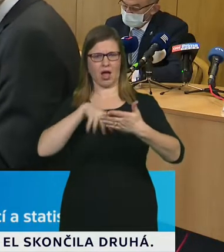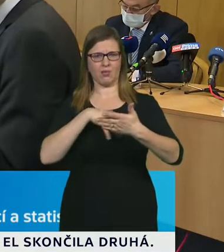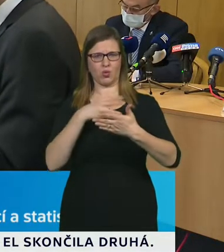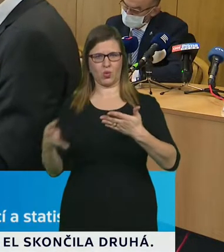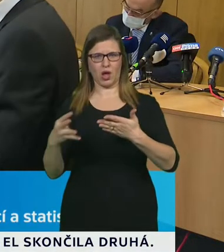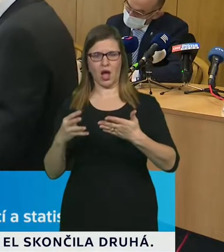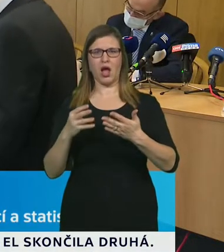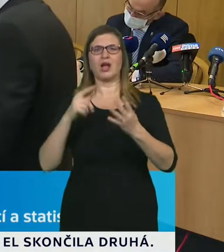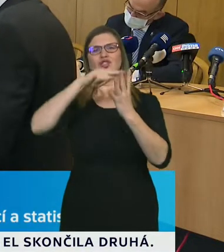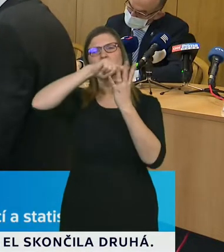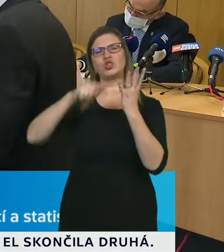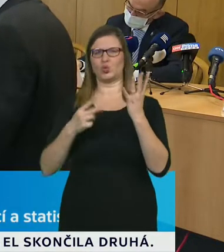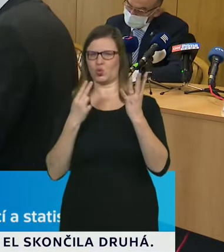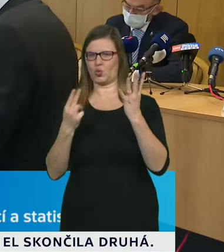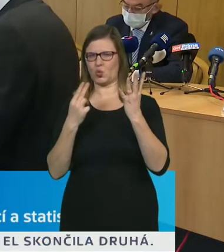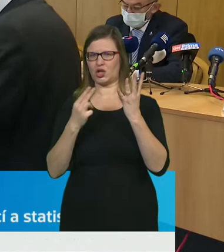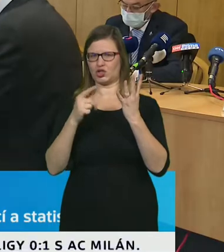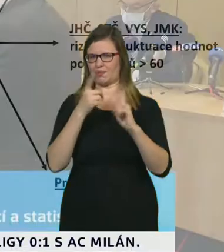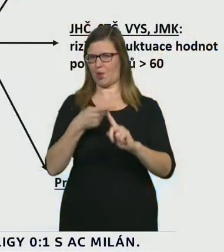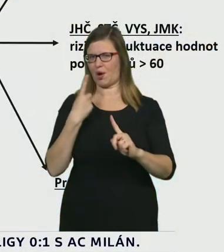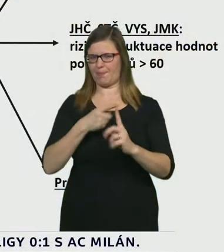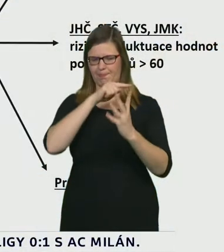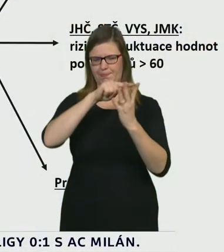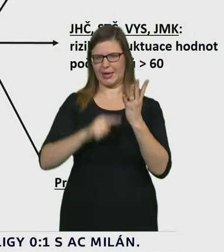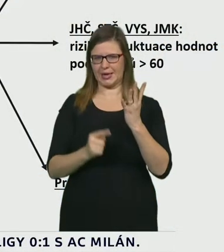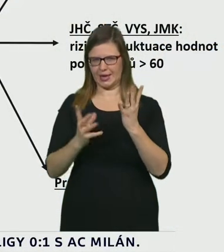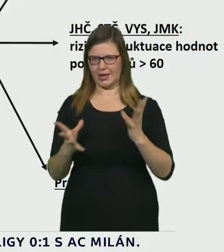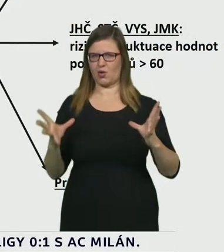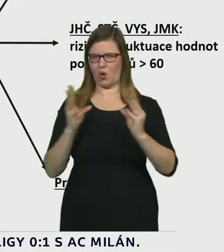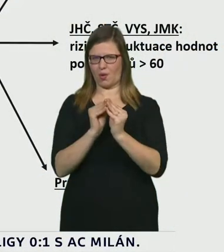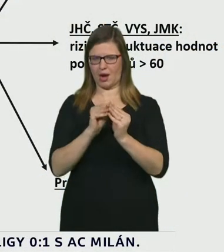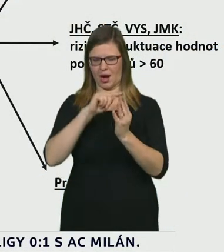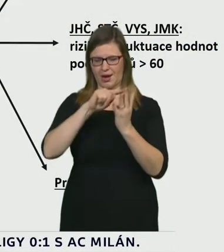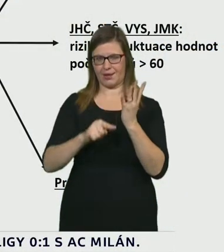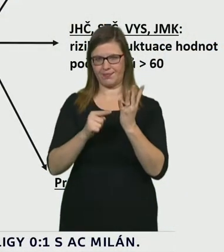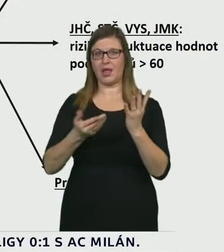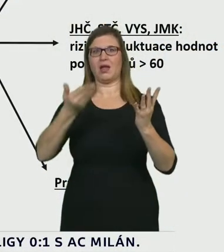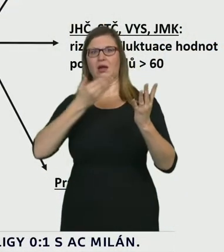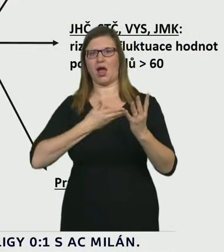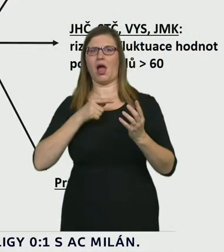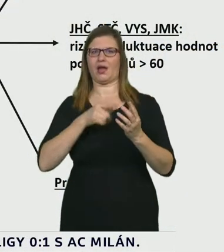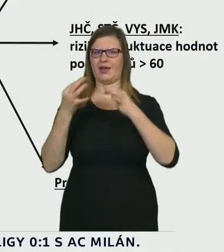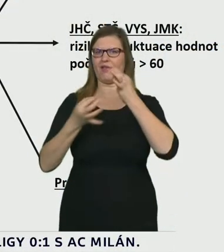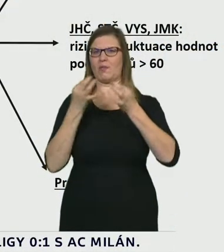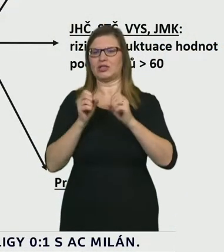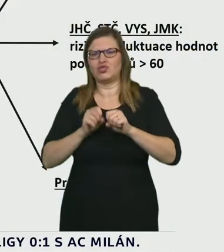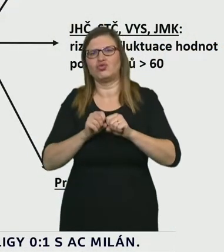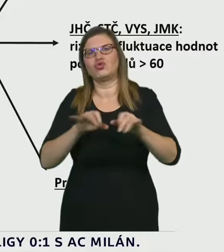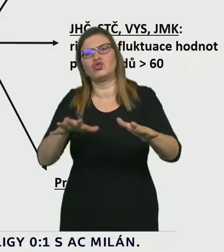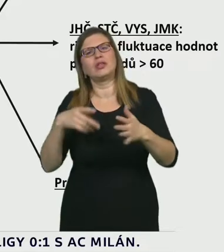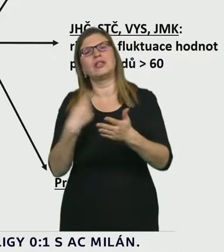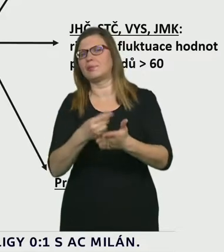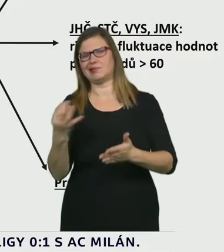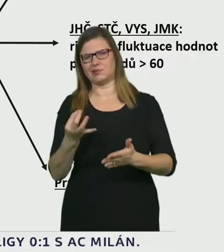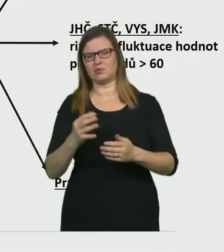dohromady a ukazatel, který ukazuje velmi dobře nějaký trend šíření té epidemie, hovoří zcela jednoznačně.